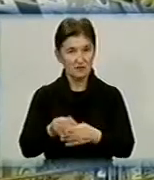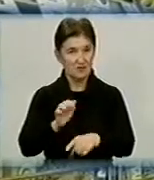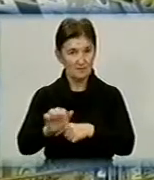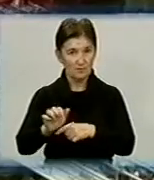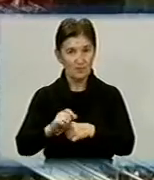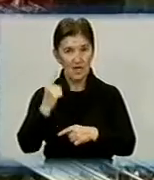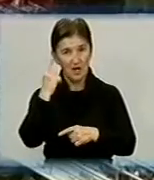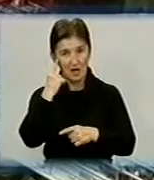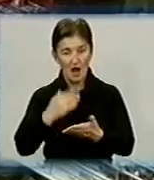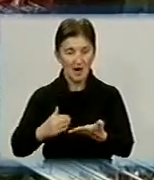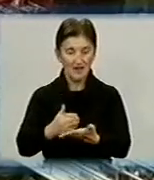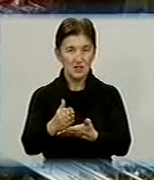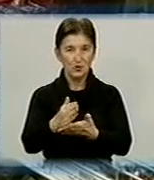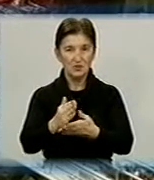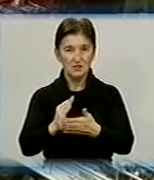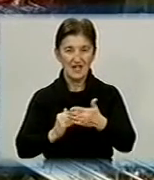зовнішні ринки збуту.